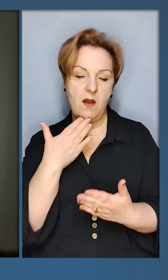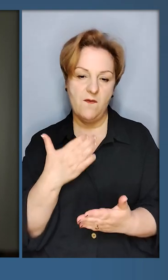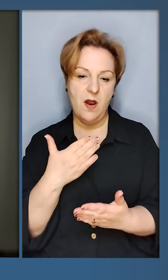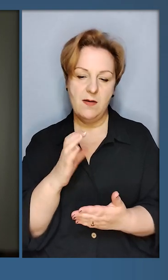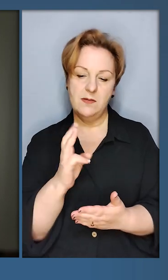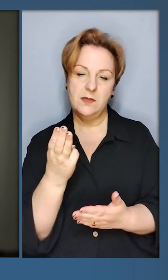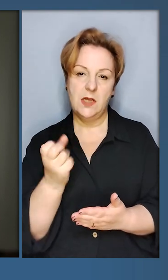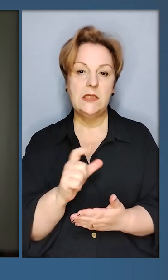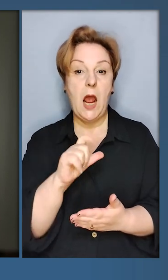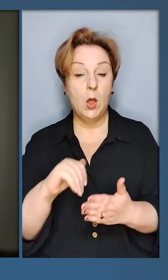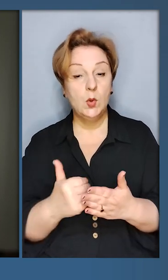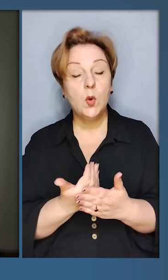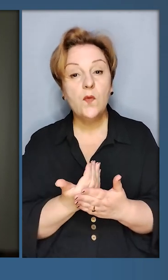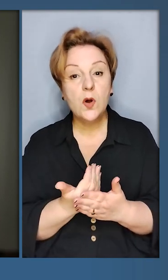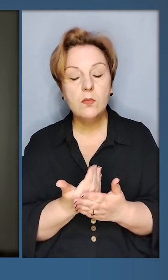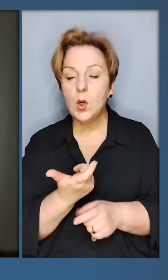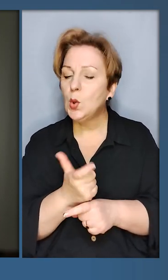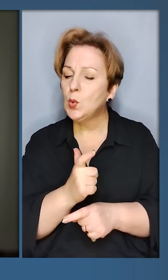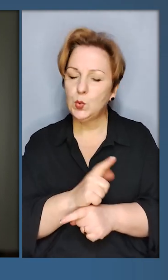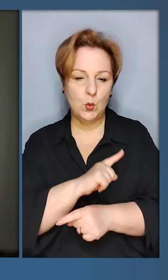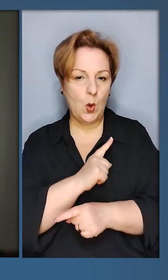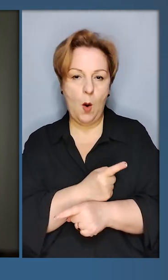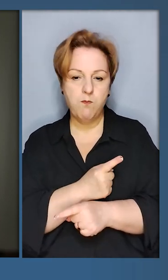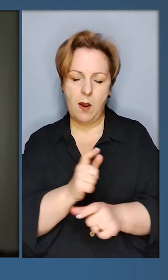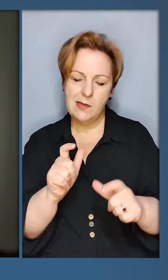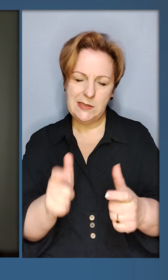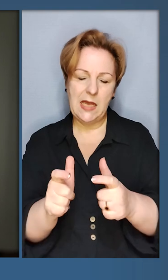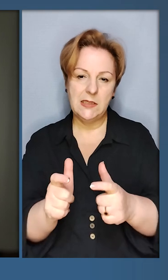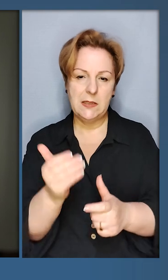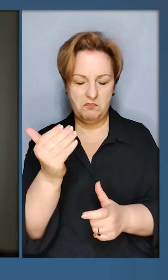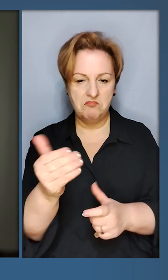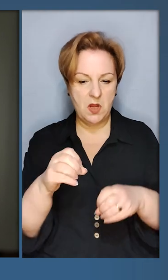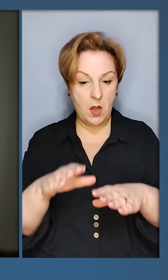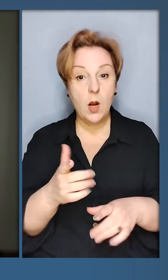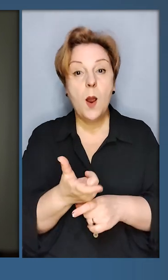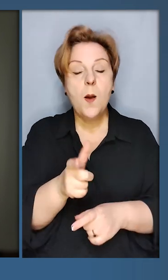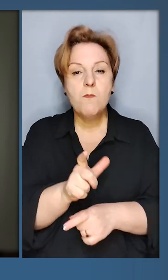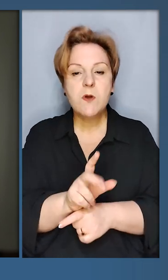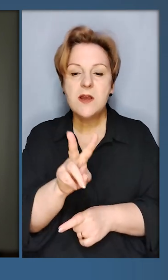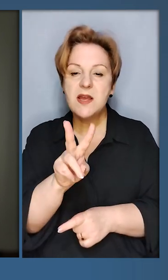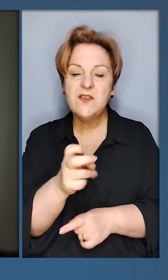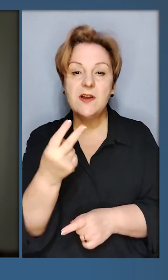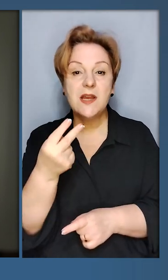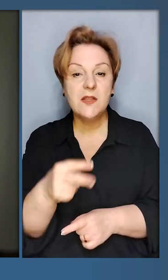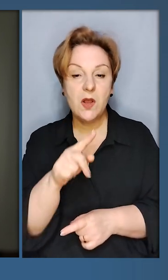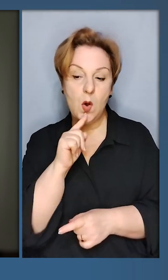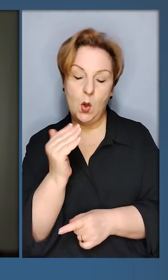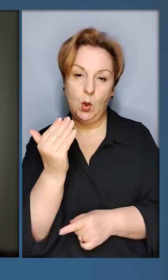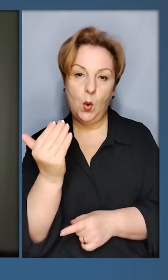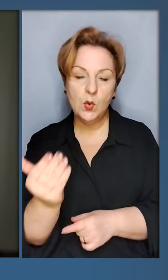Вдячний Сполученим Штатам за нове та дуже потужне санкційне рішення. Більш ніж 220